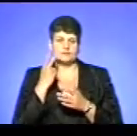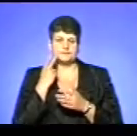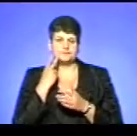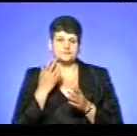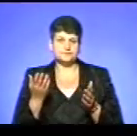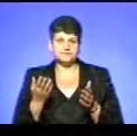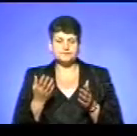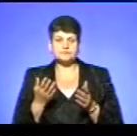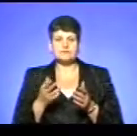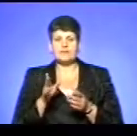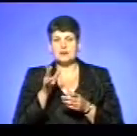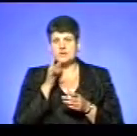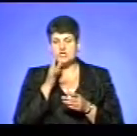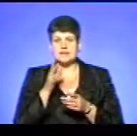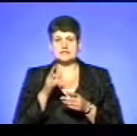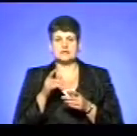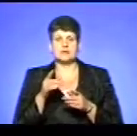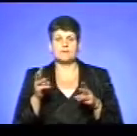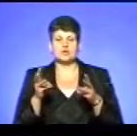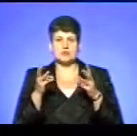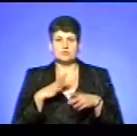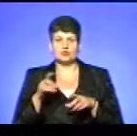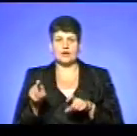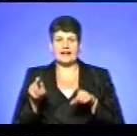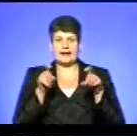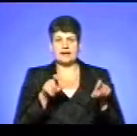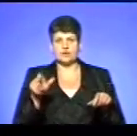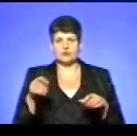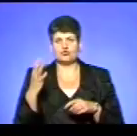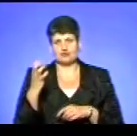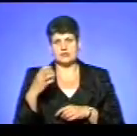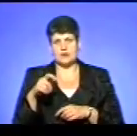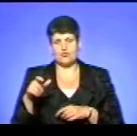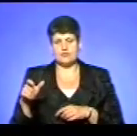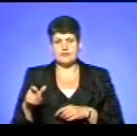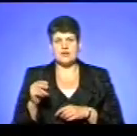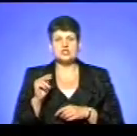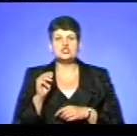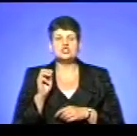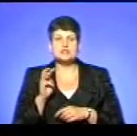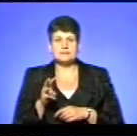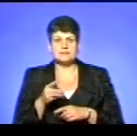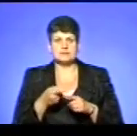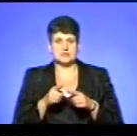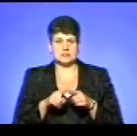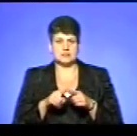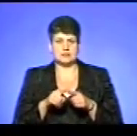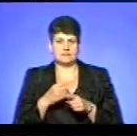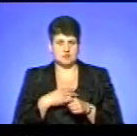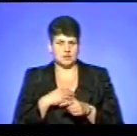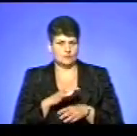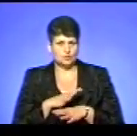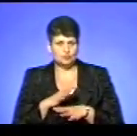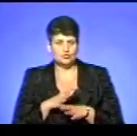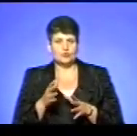час пожежі було евакуйовано до 400 людей. Чим саме зумовлена така потреба? І